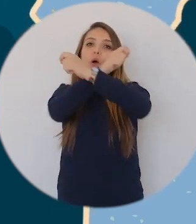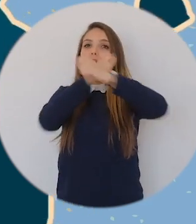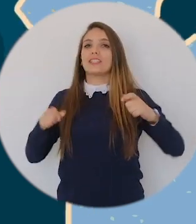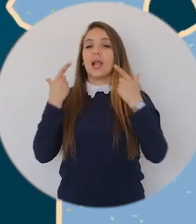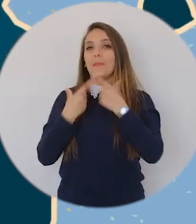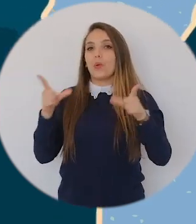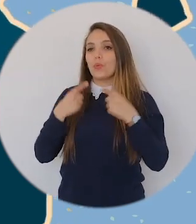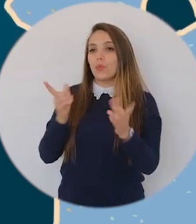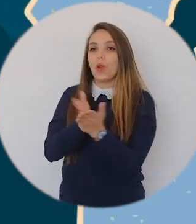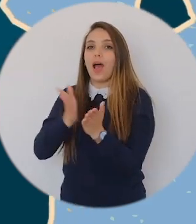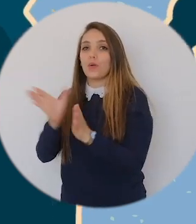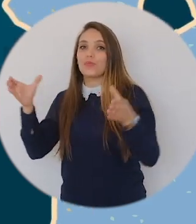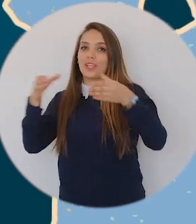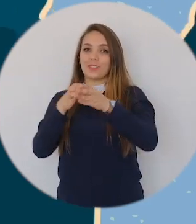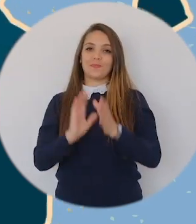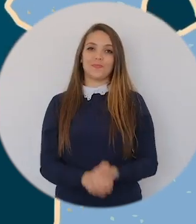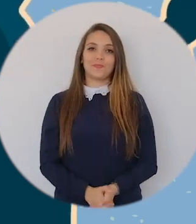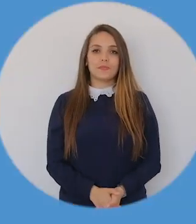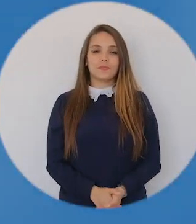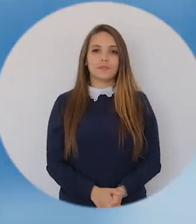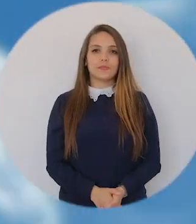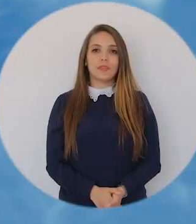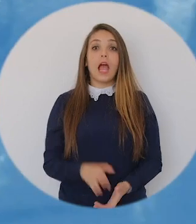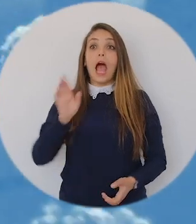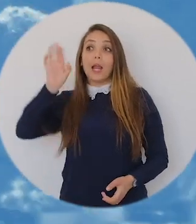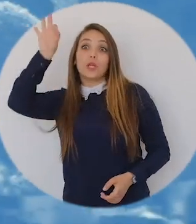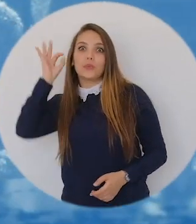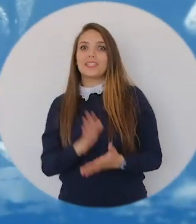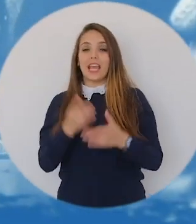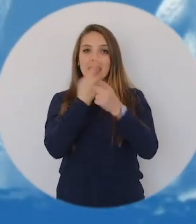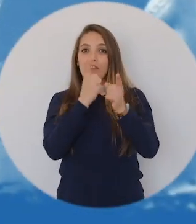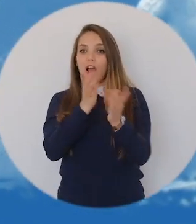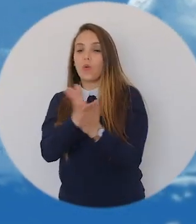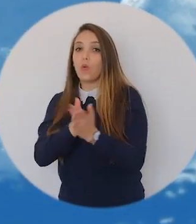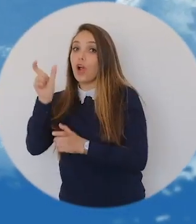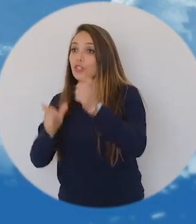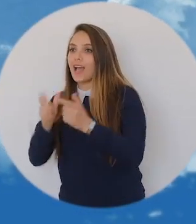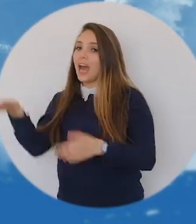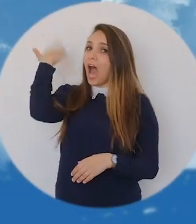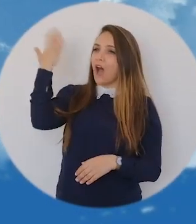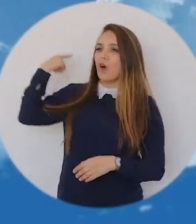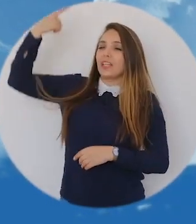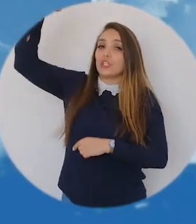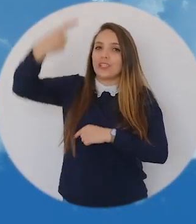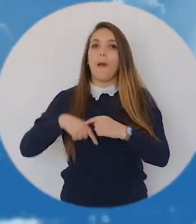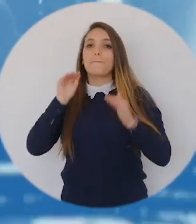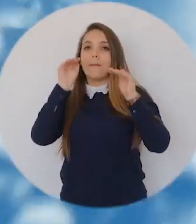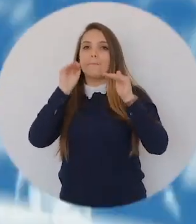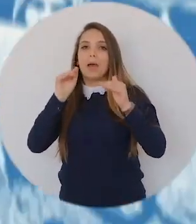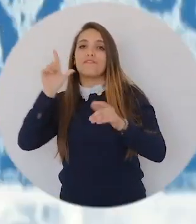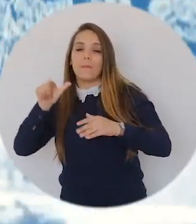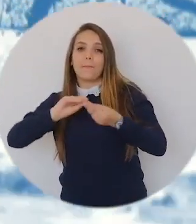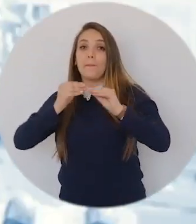التامة والاحترام الكامل للحقوق والحريات الفردية والجماعية برشة محطات عاشتها الرابطة في فترة هذه وخلتها رغم كل العراقيل